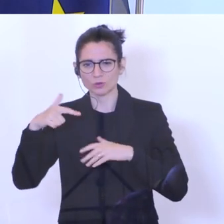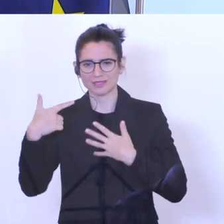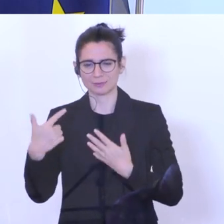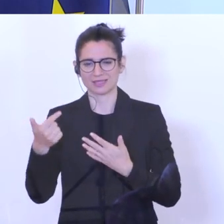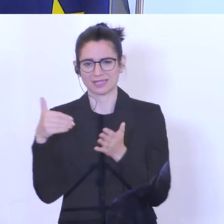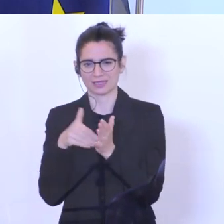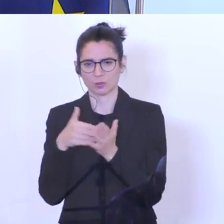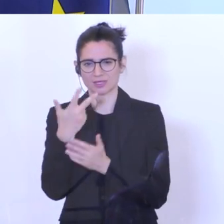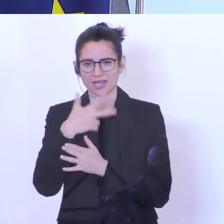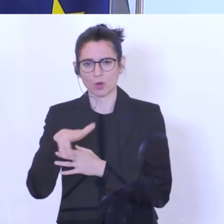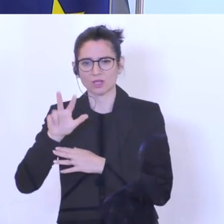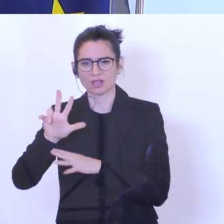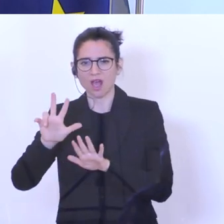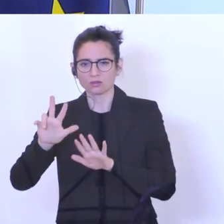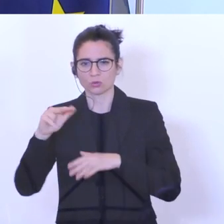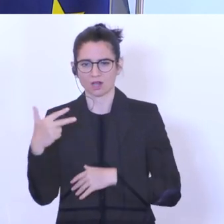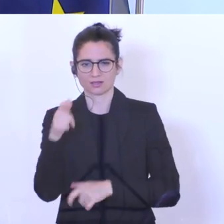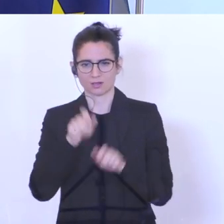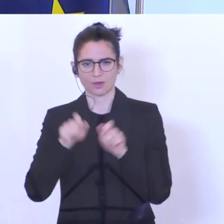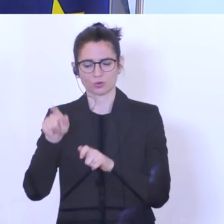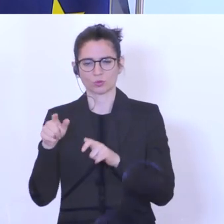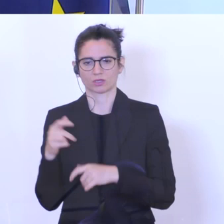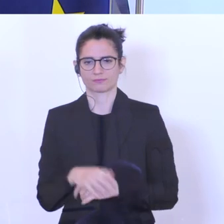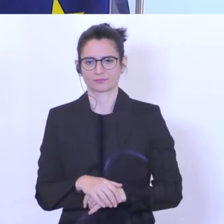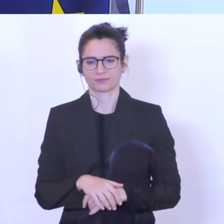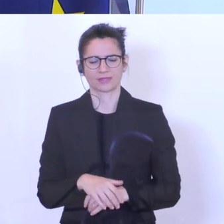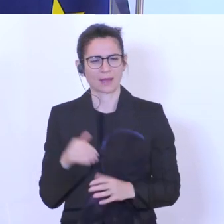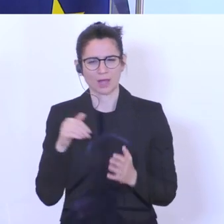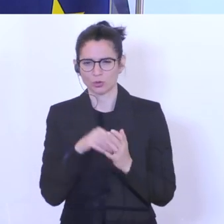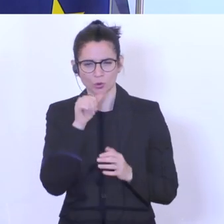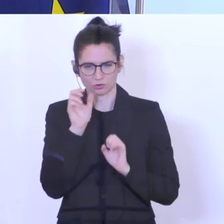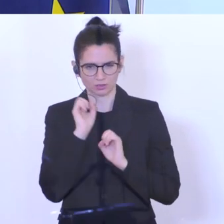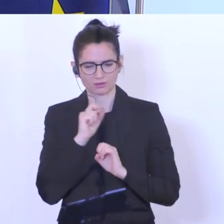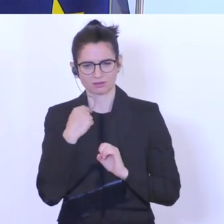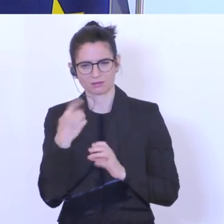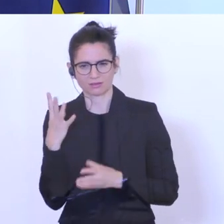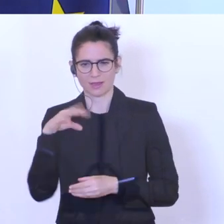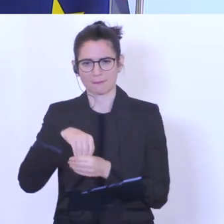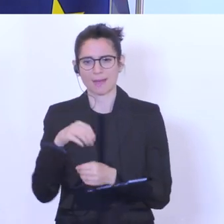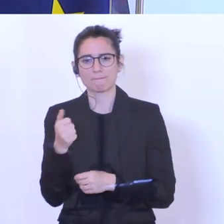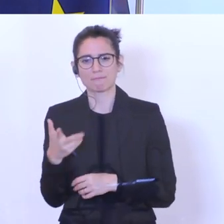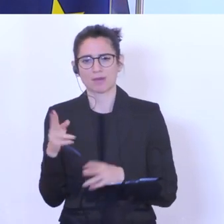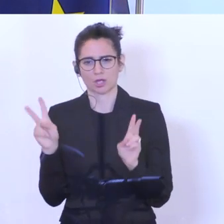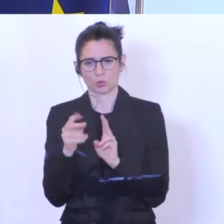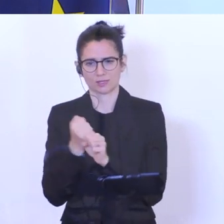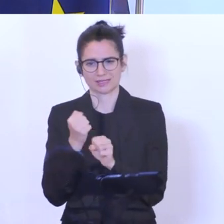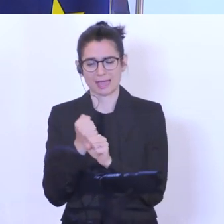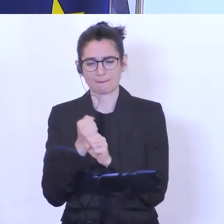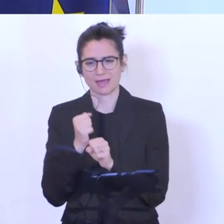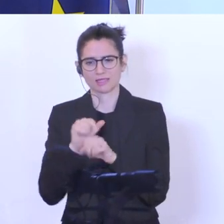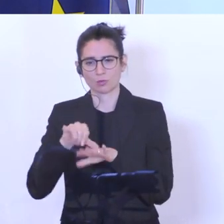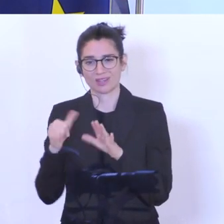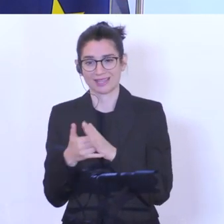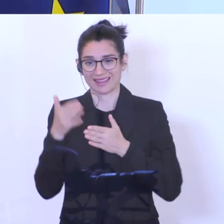.338 Personen. Hier ist aber noch nicht berücksichtigt, dass einige Kurzarbeitsprojekte mit Ende Mai